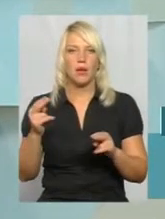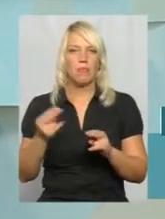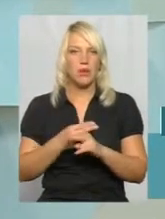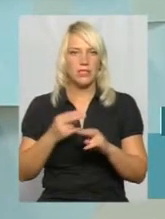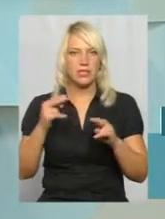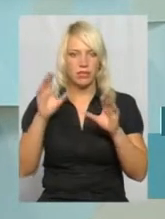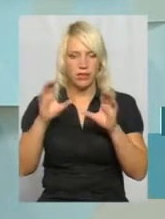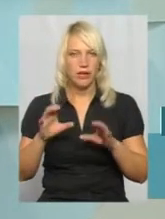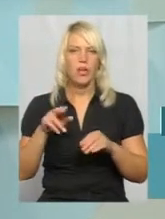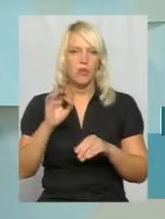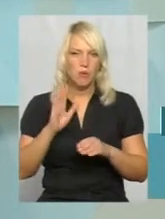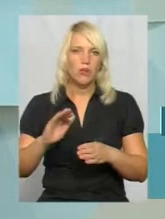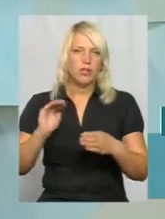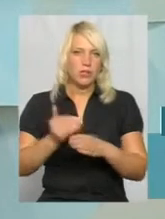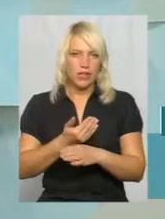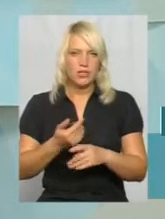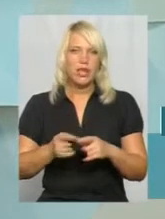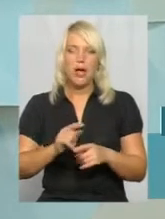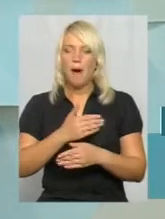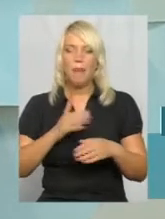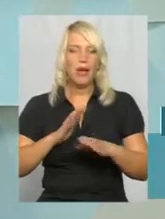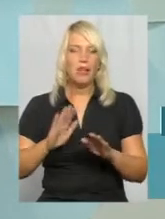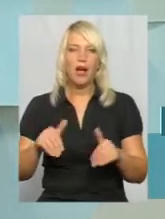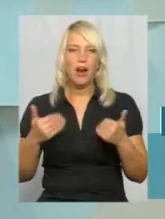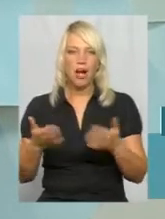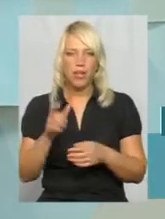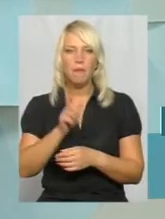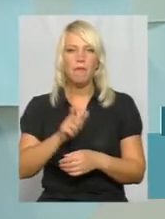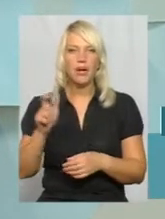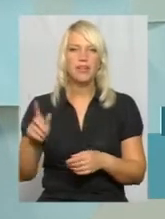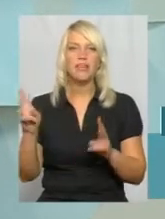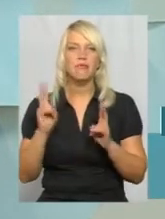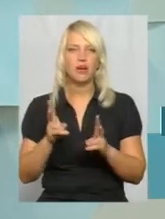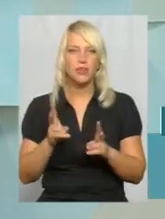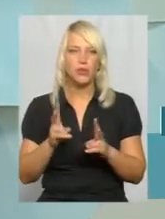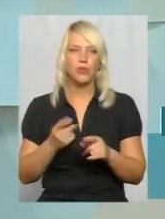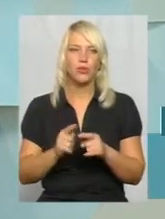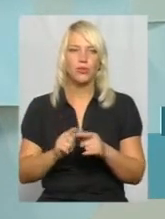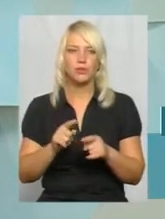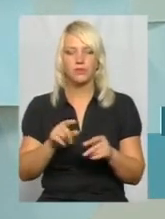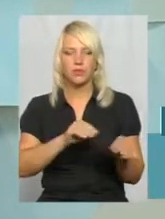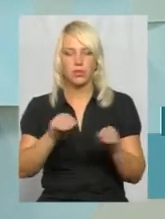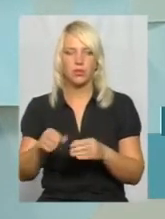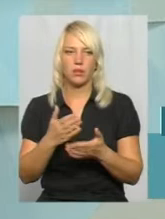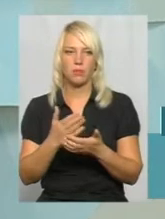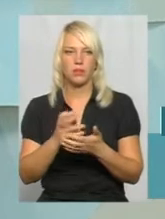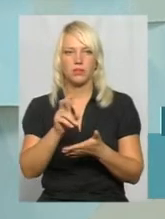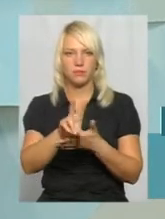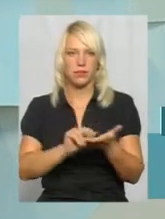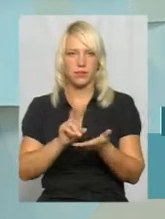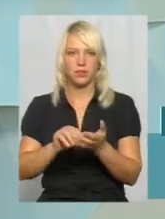Тому ми не радимо мешканцям, які там планують встановити, за прикладом інших,